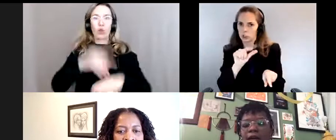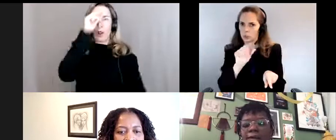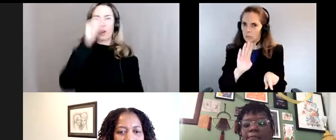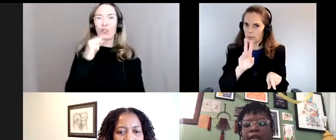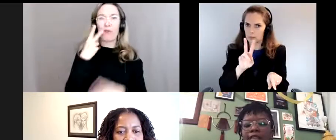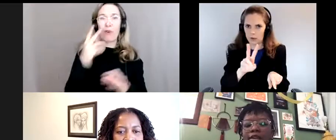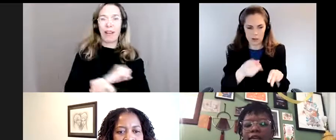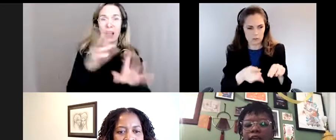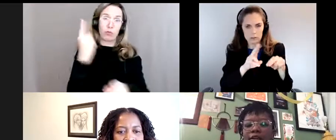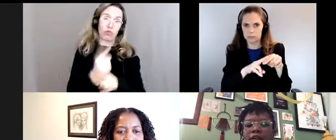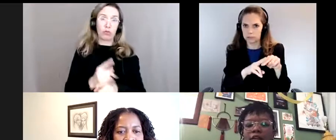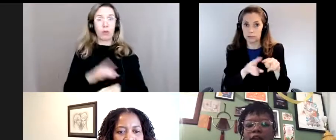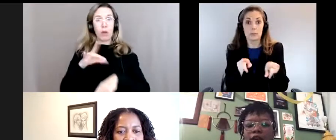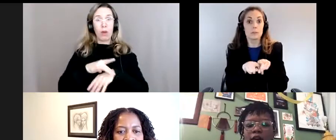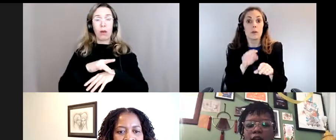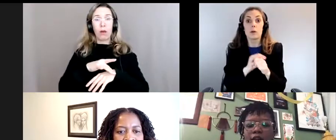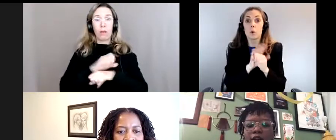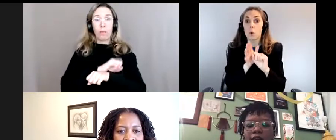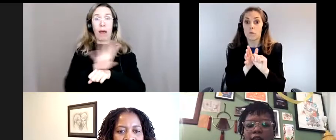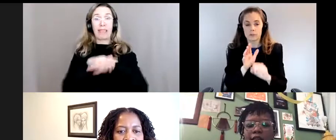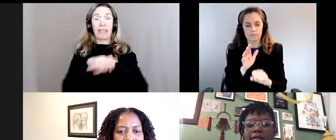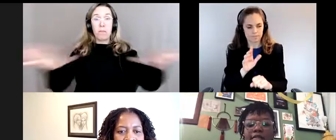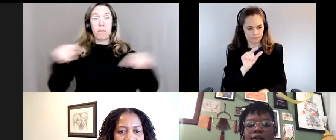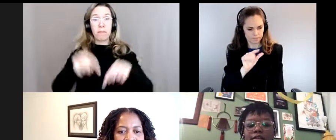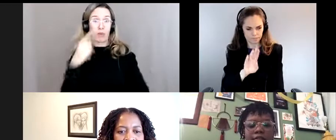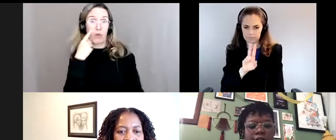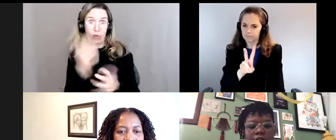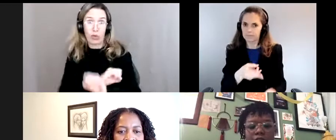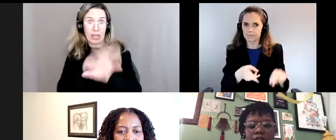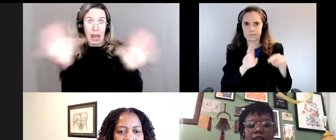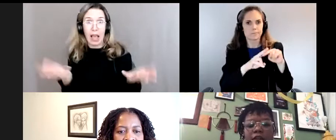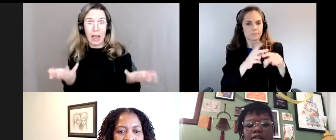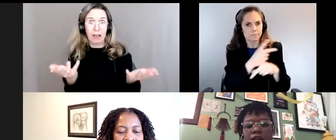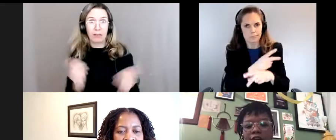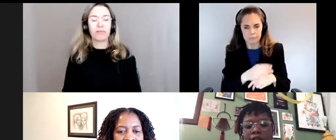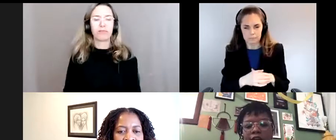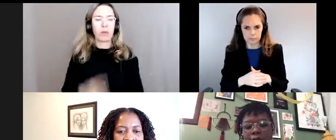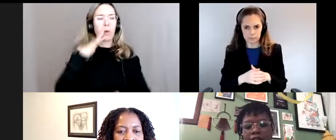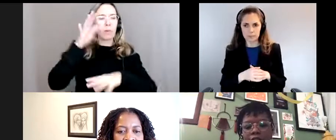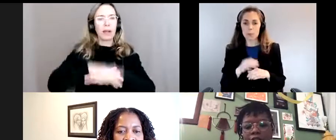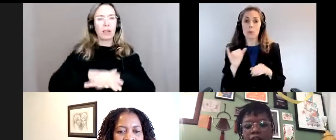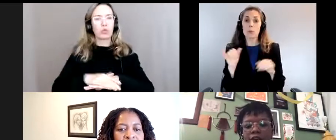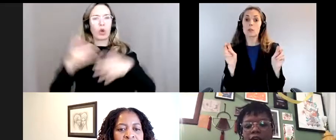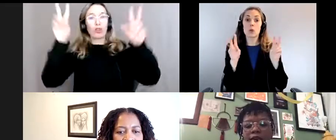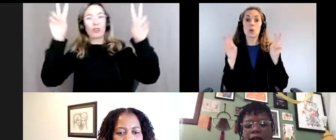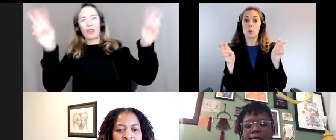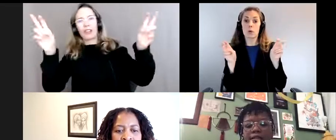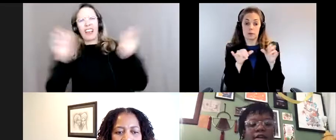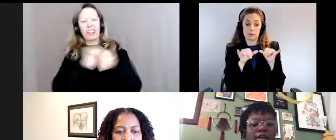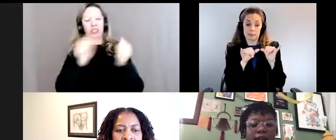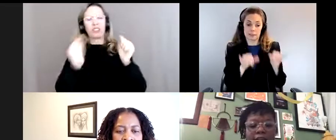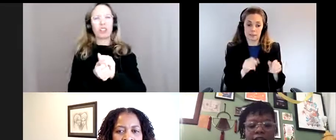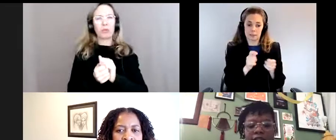beaucoup pendant la pandémie. Mais je pense que, oui, on parle du slogan, des changements